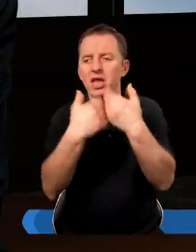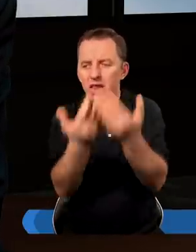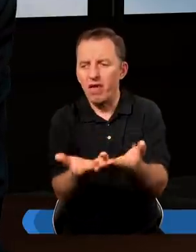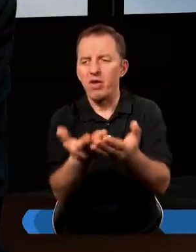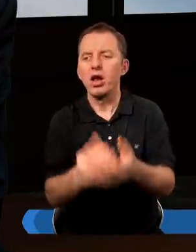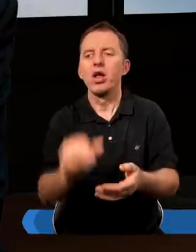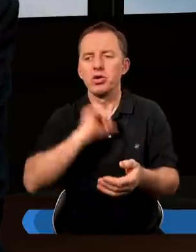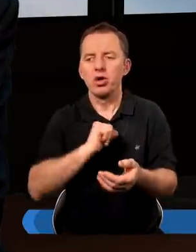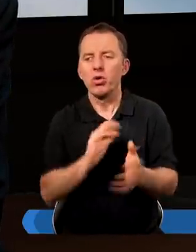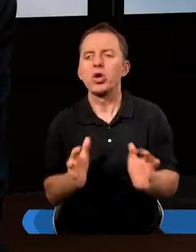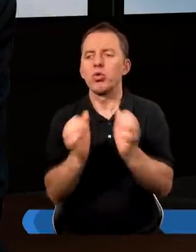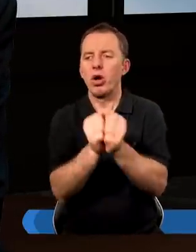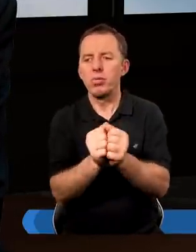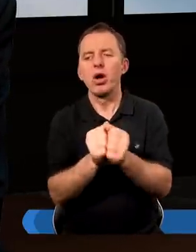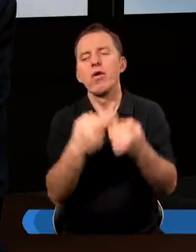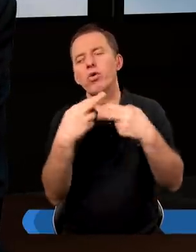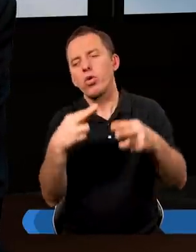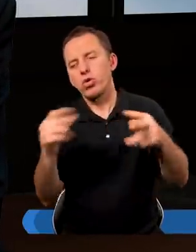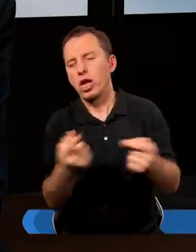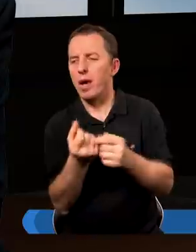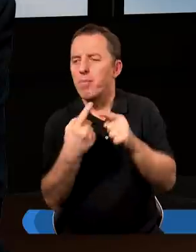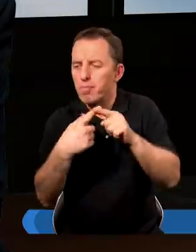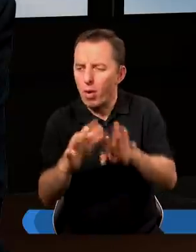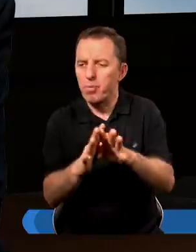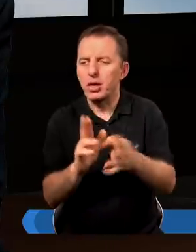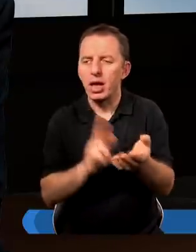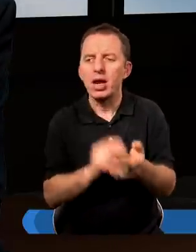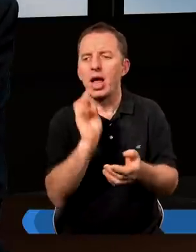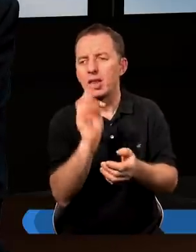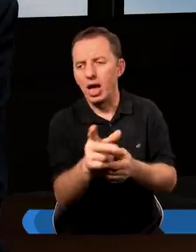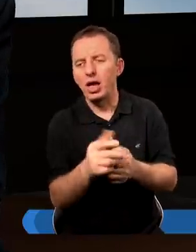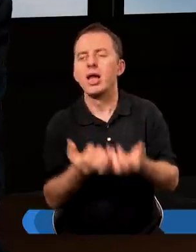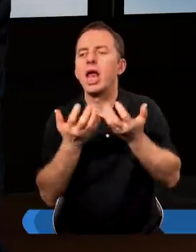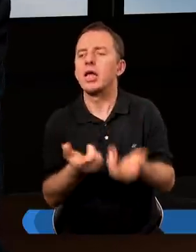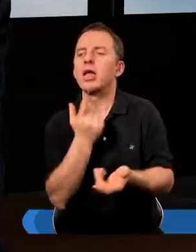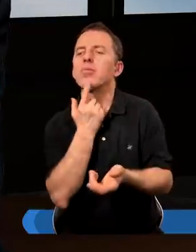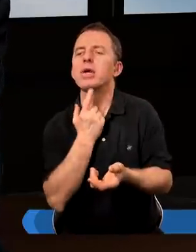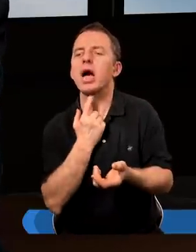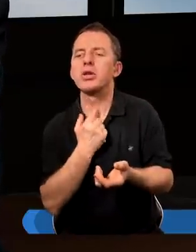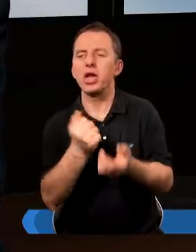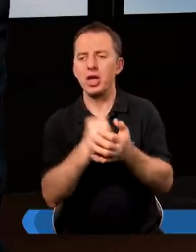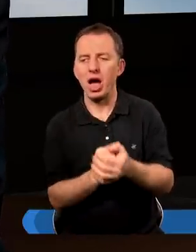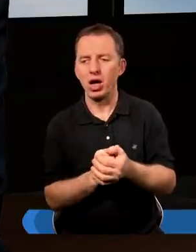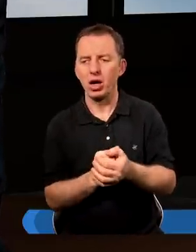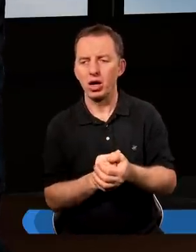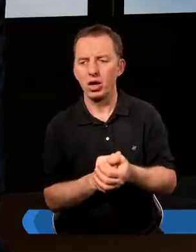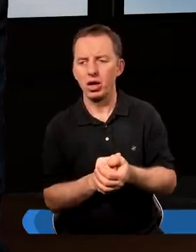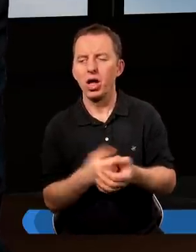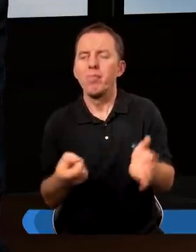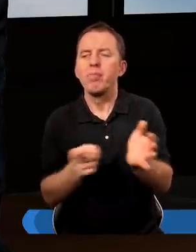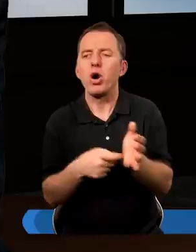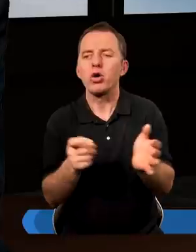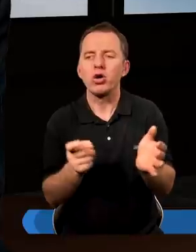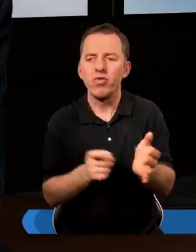nie dawali się łapać w różnych momentach na takie zachcianki i jakieś